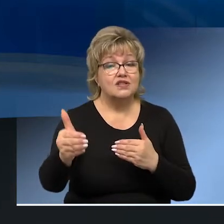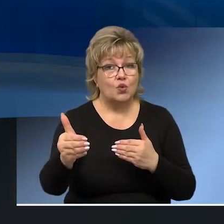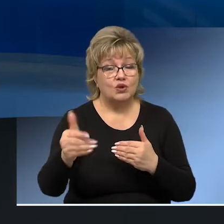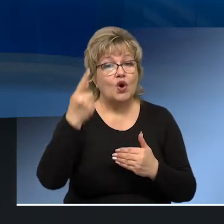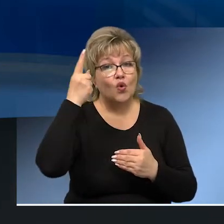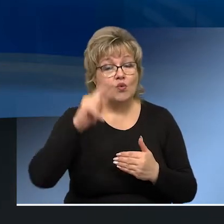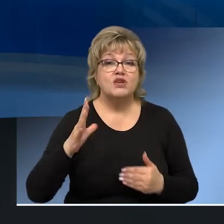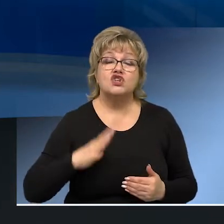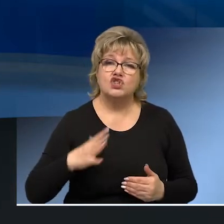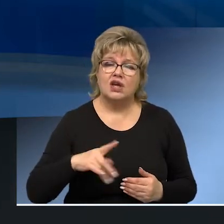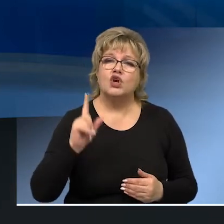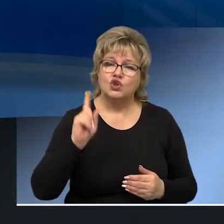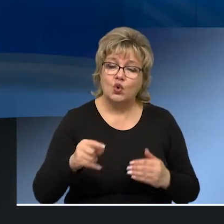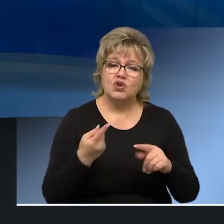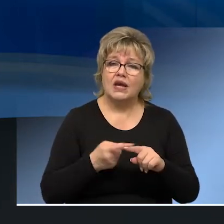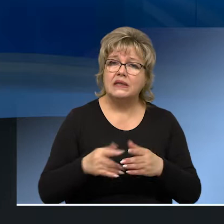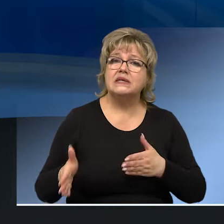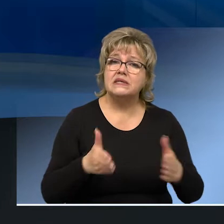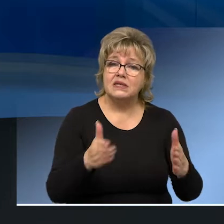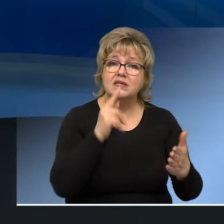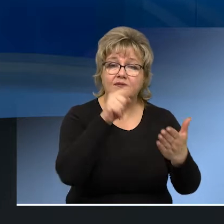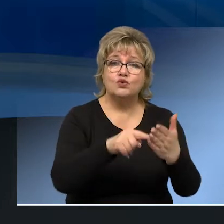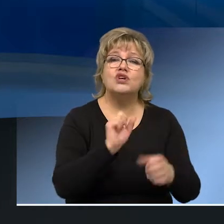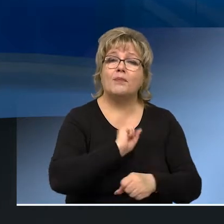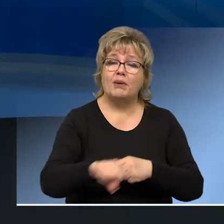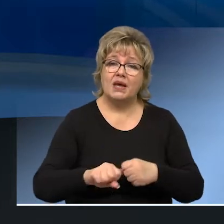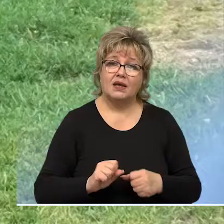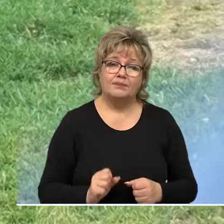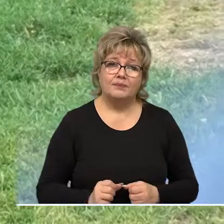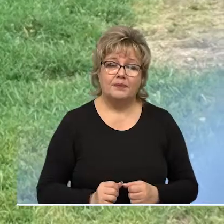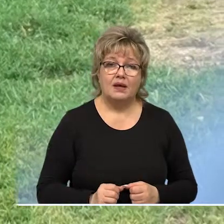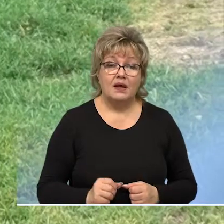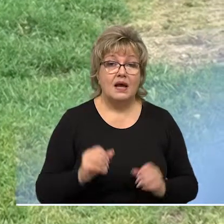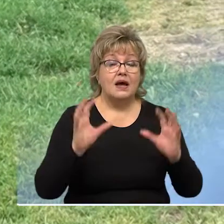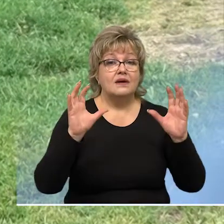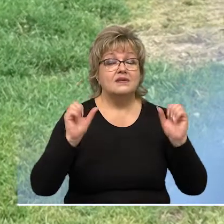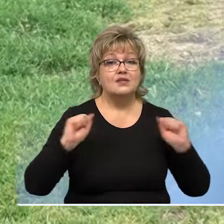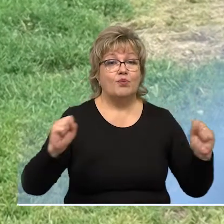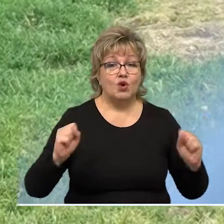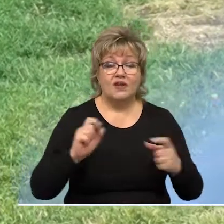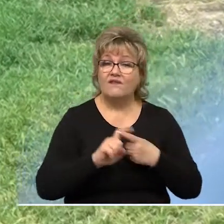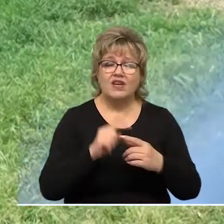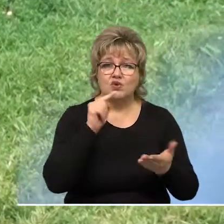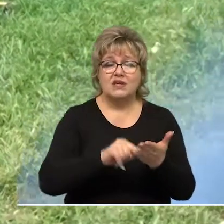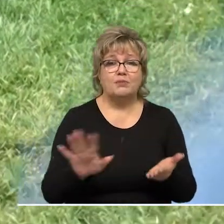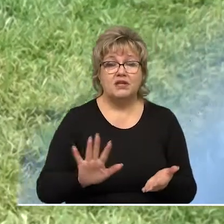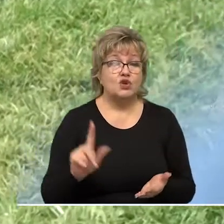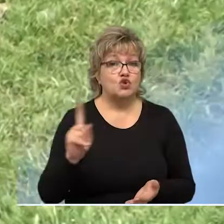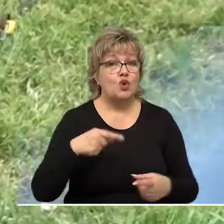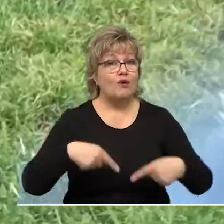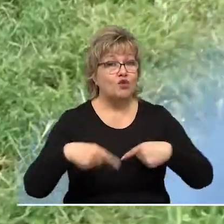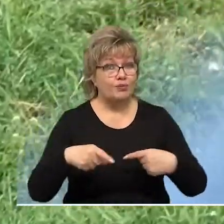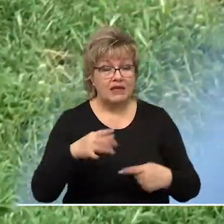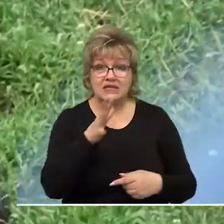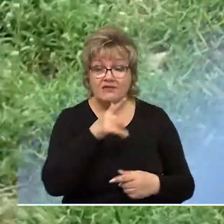дистанционно. Умение ждать – это тоже дистанция, ведущая к победам. К закаленным спортам вирус не пристанет.